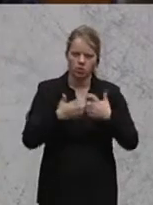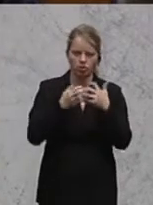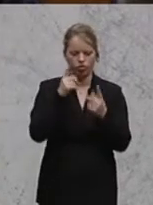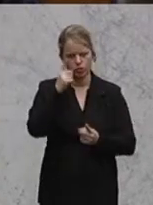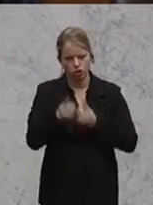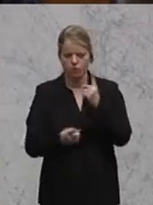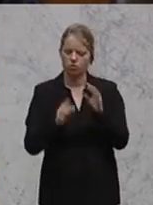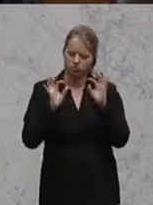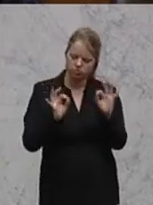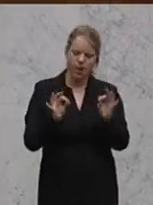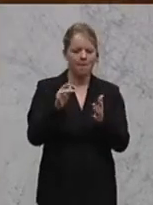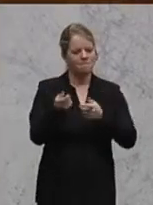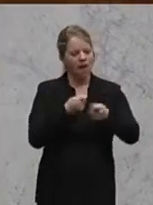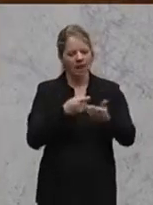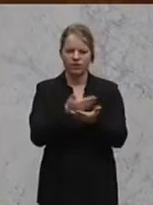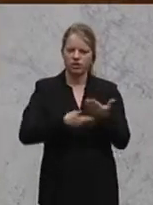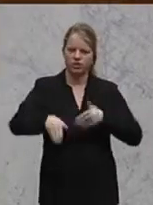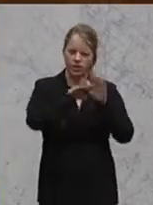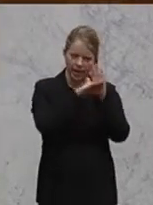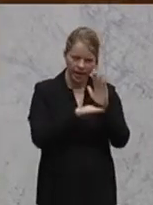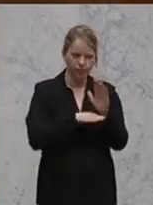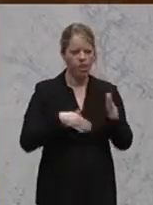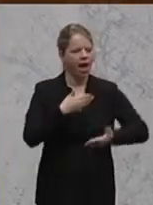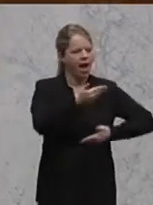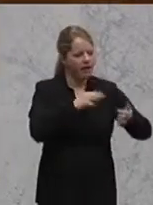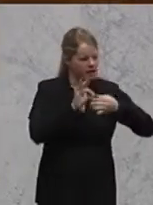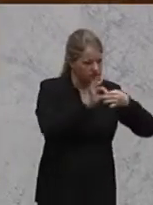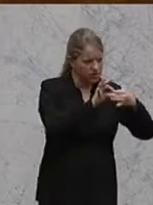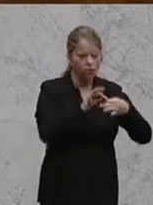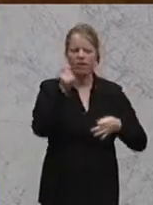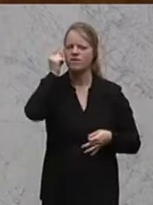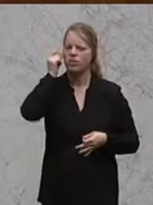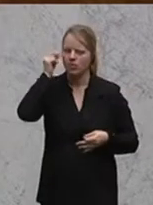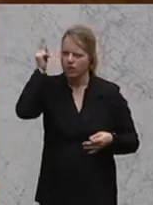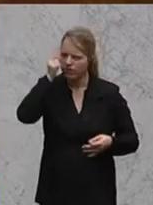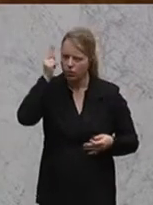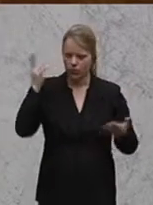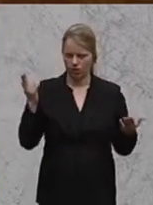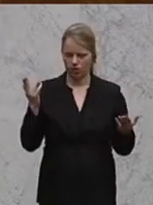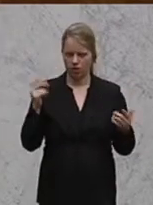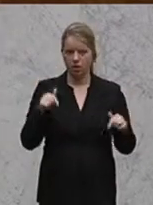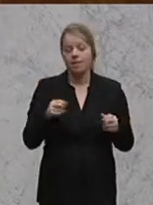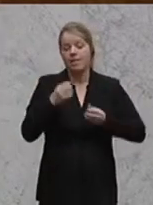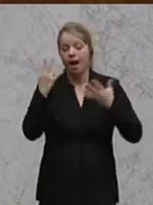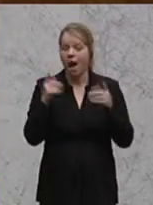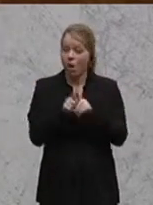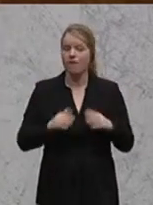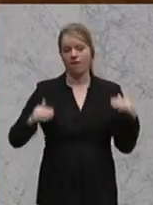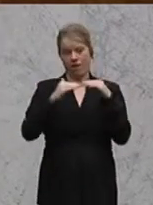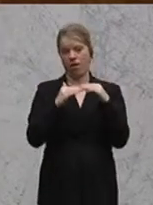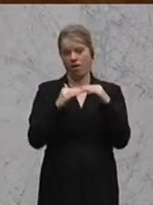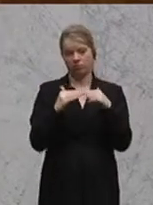vernünftige marktwirtschaftliche Regelungen, vernünftige Handelsbeziehungen von, ich sage immer vernünftig, ja, in unserer Diktion auch fair,